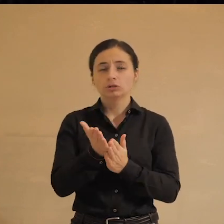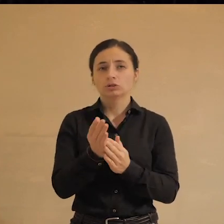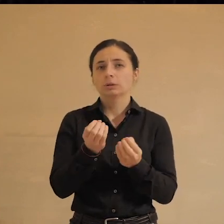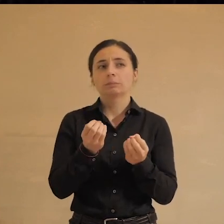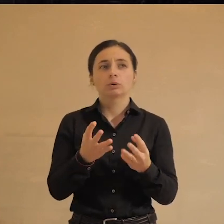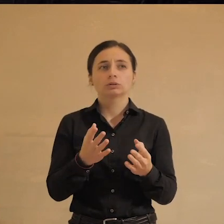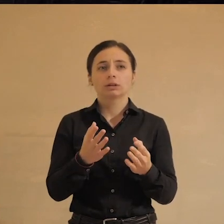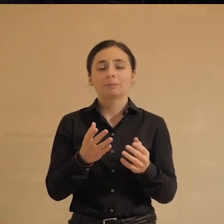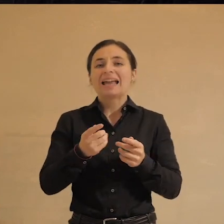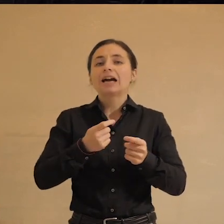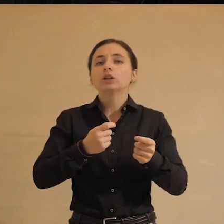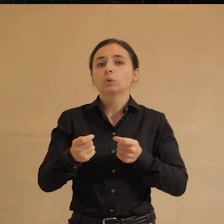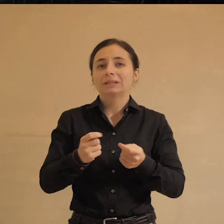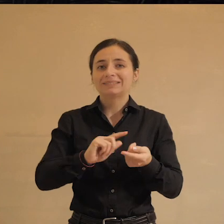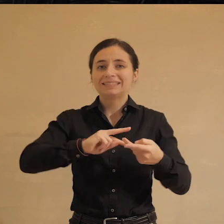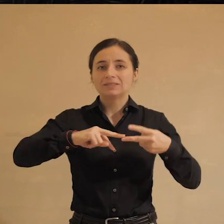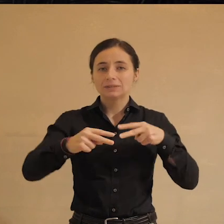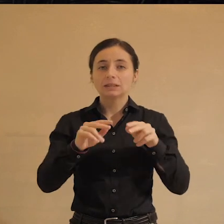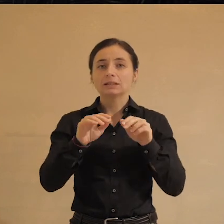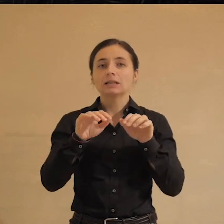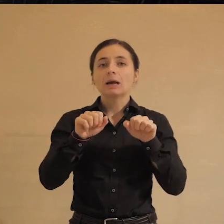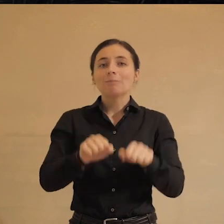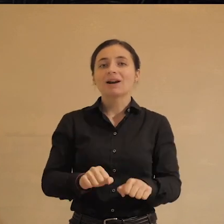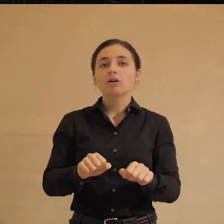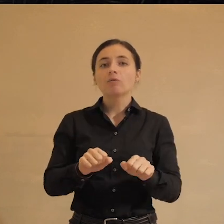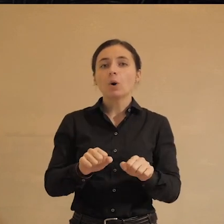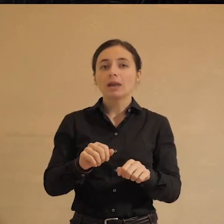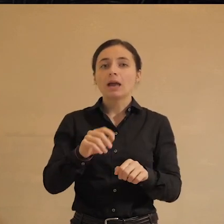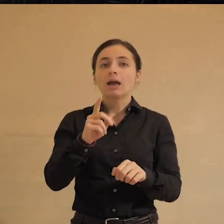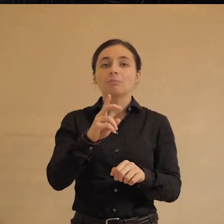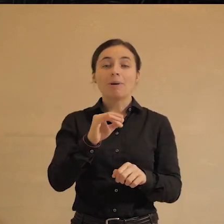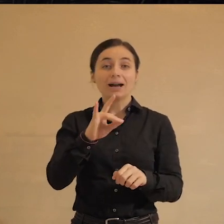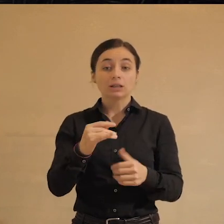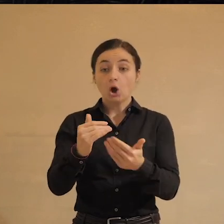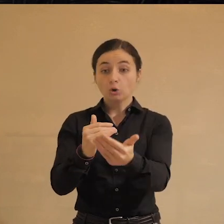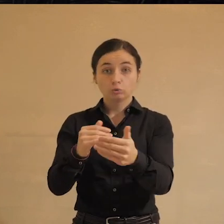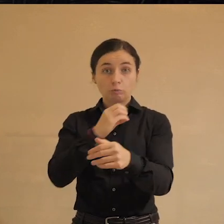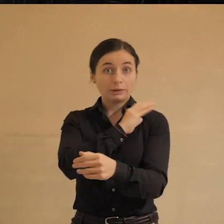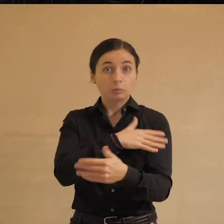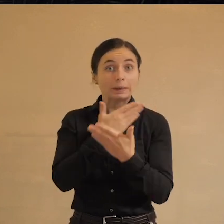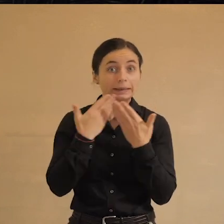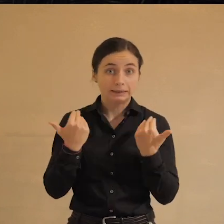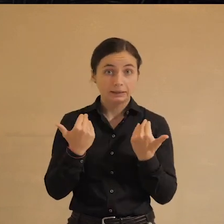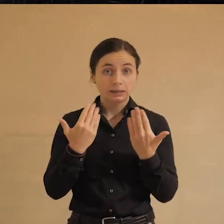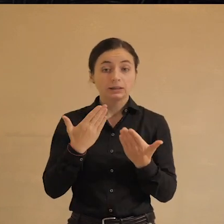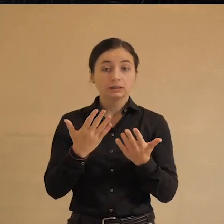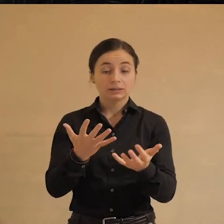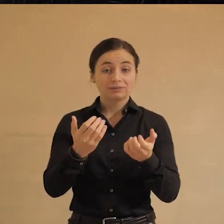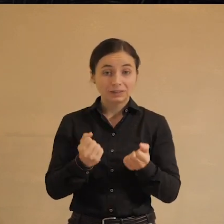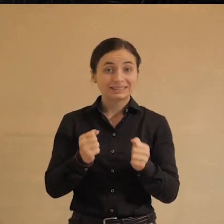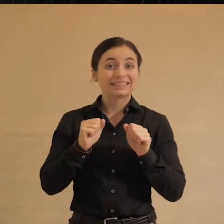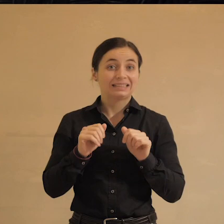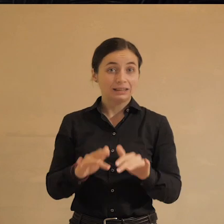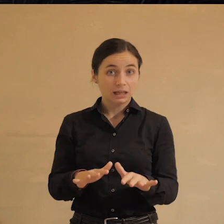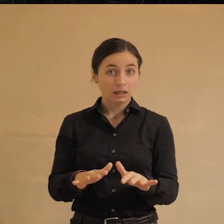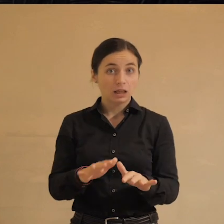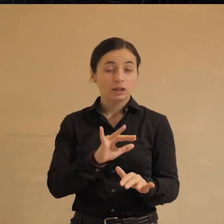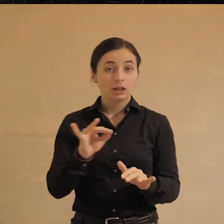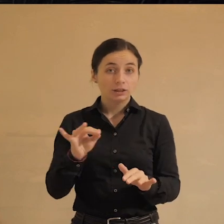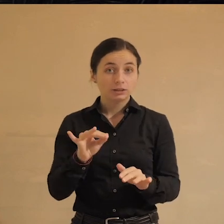просто регулированием, изменением правовой базы. У вас нет. Поэтому, если у вас, так сказать, взяться за дело и